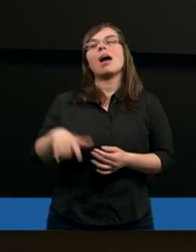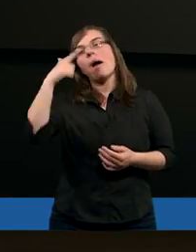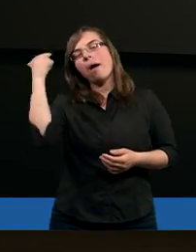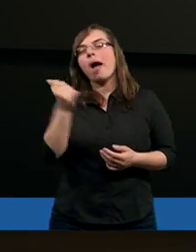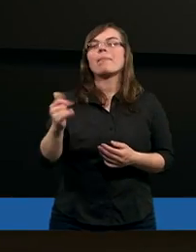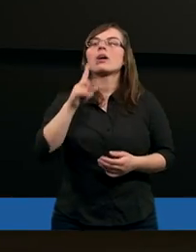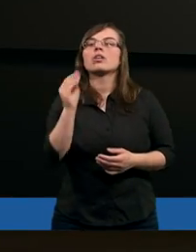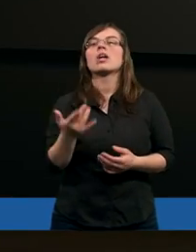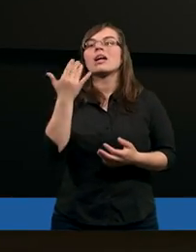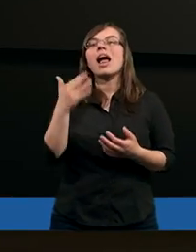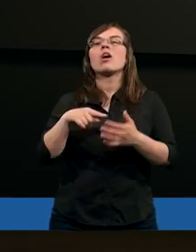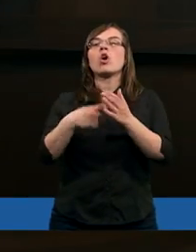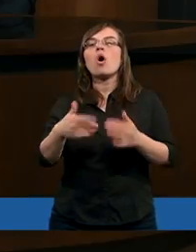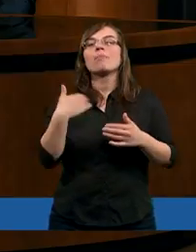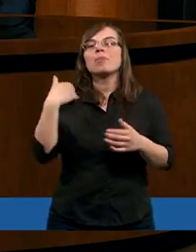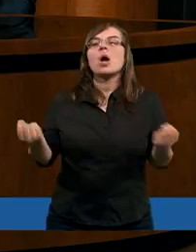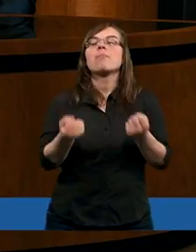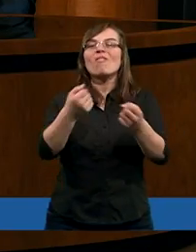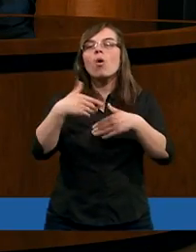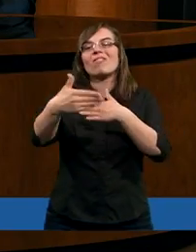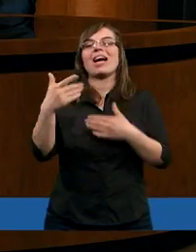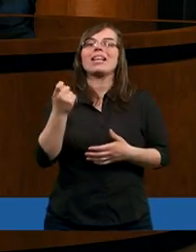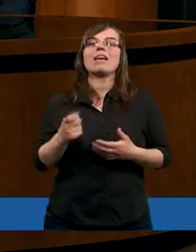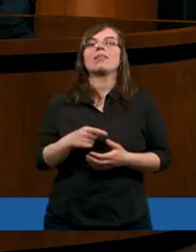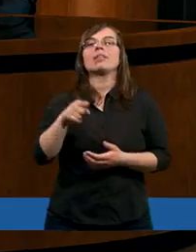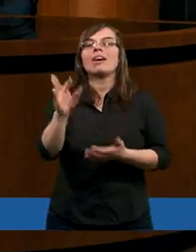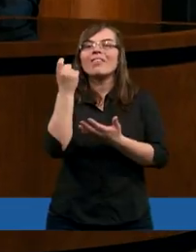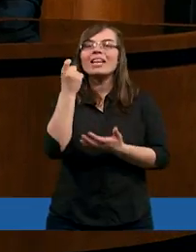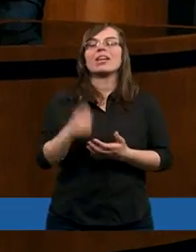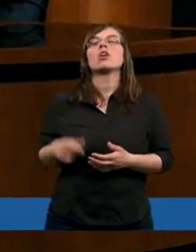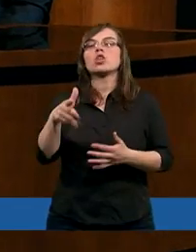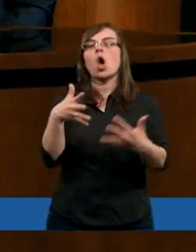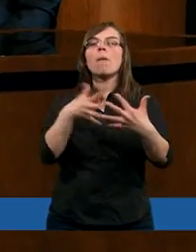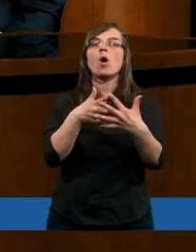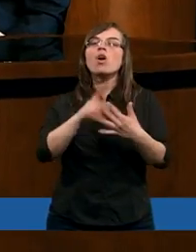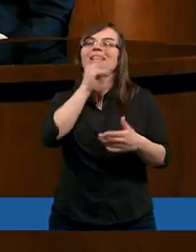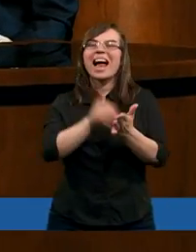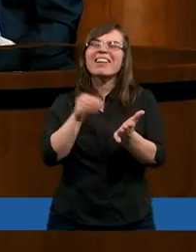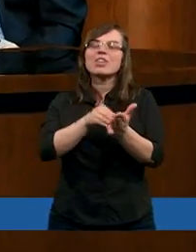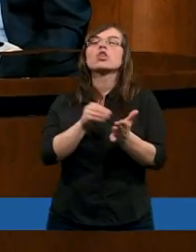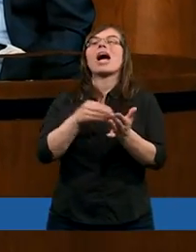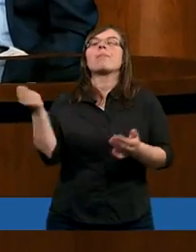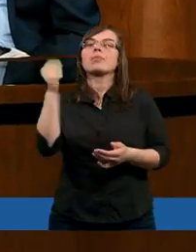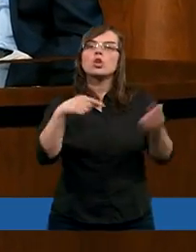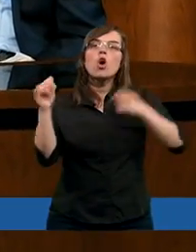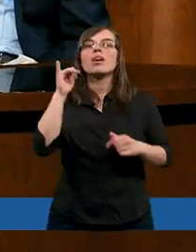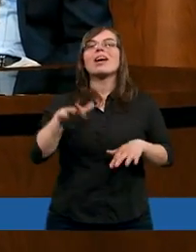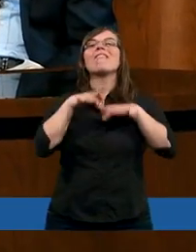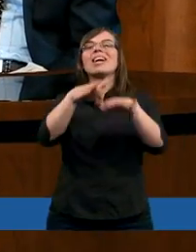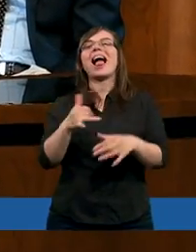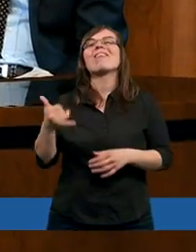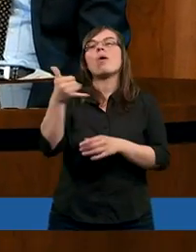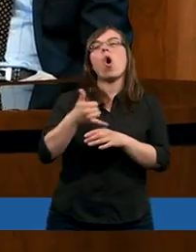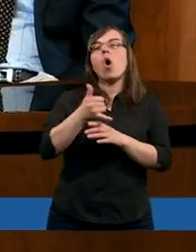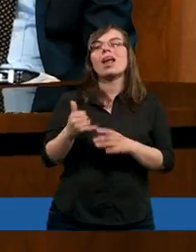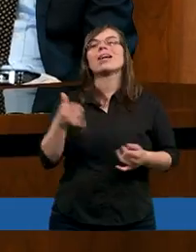Pamiętacie, że ilekroć był powoływany król, to prorok zazwyczaj przychodził i wylewał